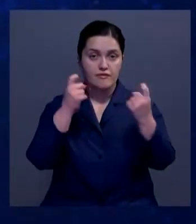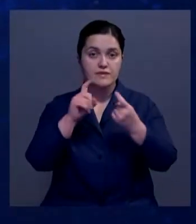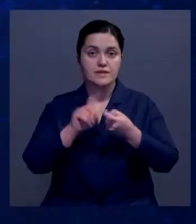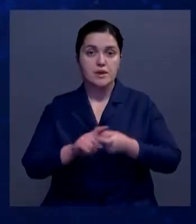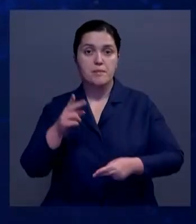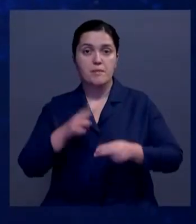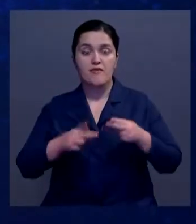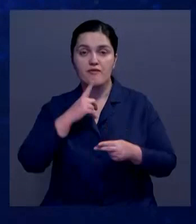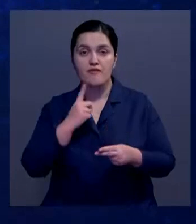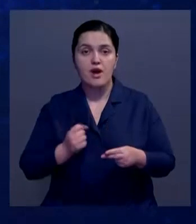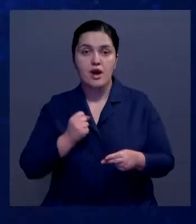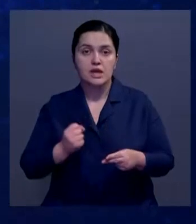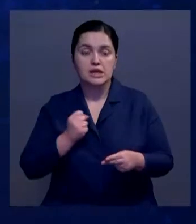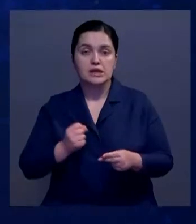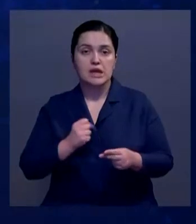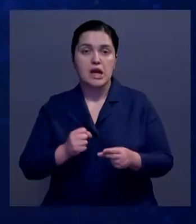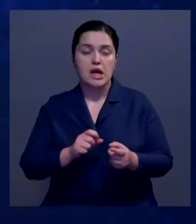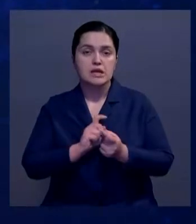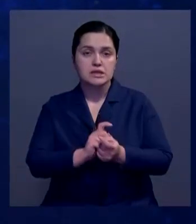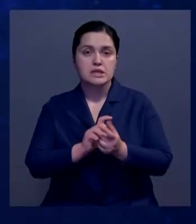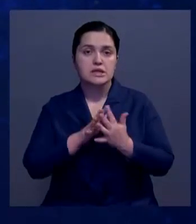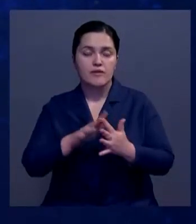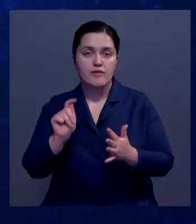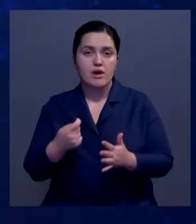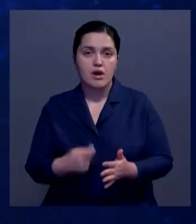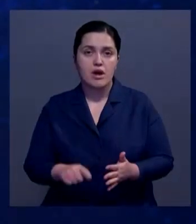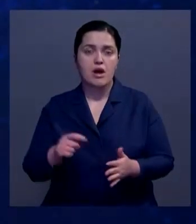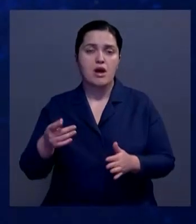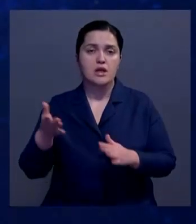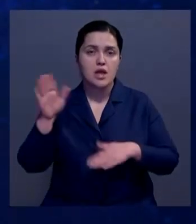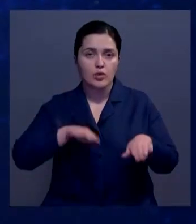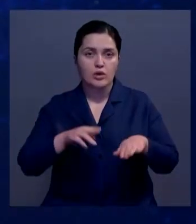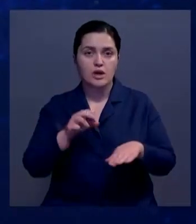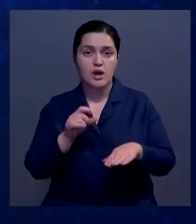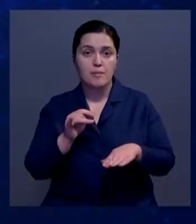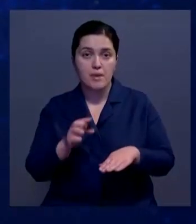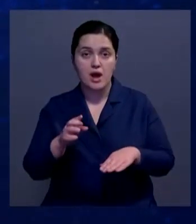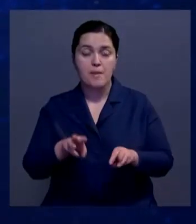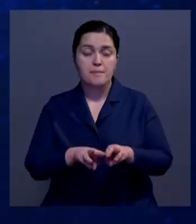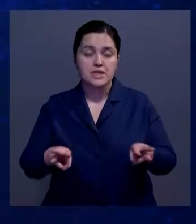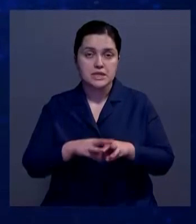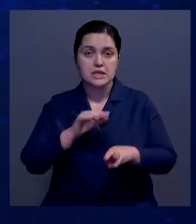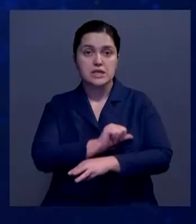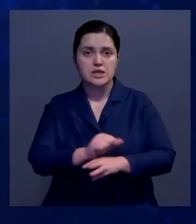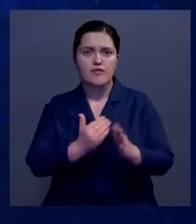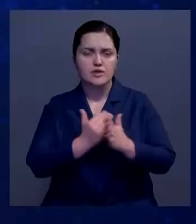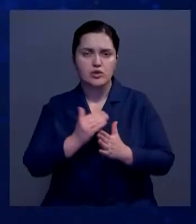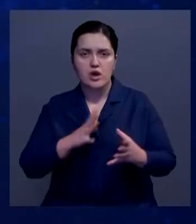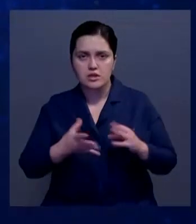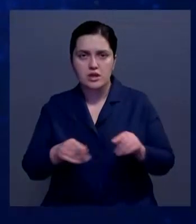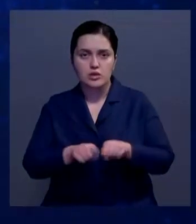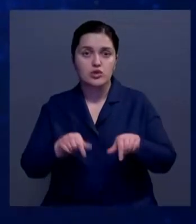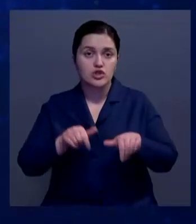в связи с прекращением военных действий в Нагорном Карабахе. В Министерстве иностранных дел нашей страны высоко оценивают такое решение президента